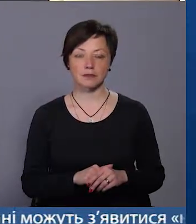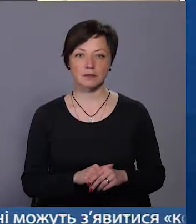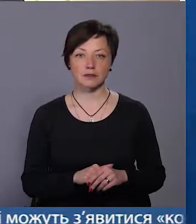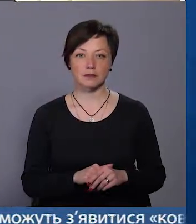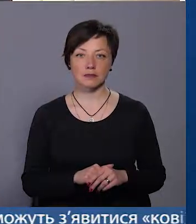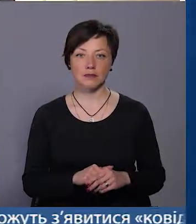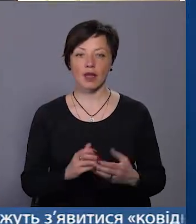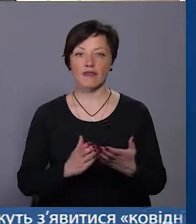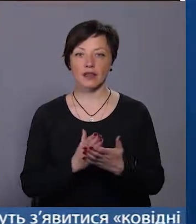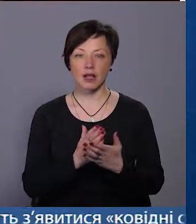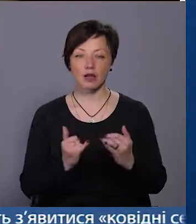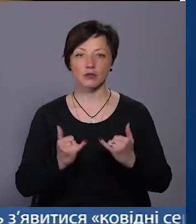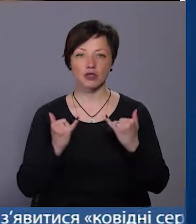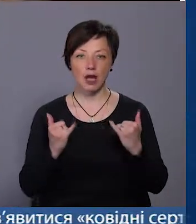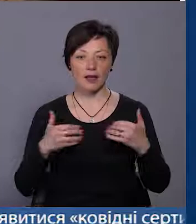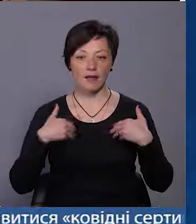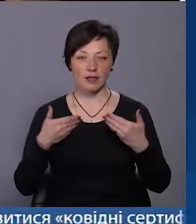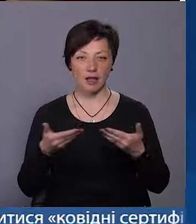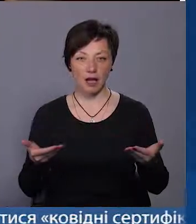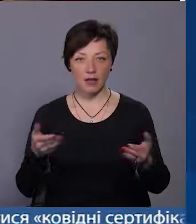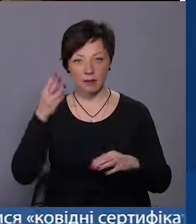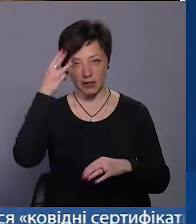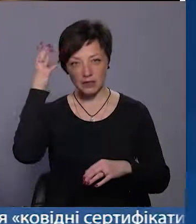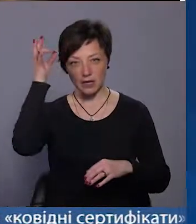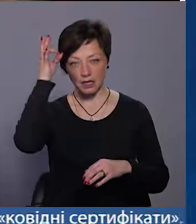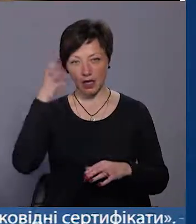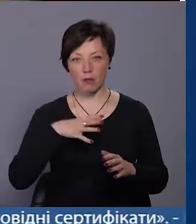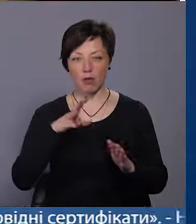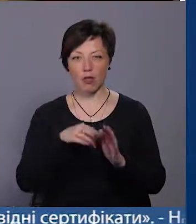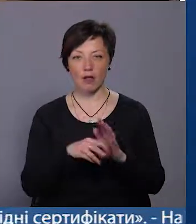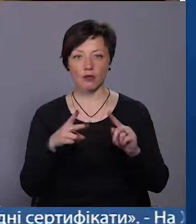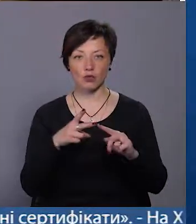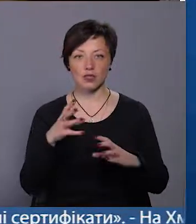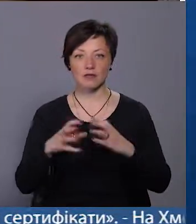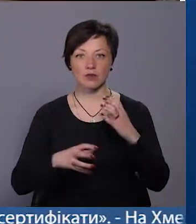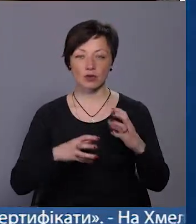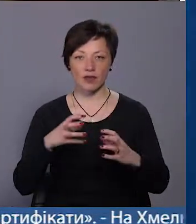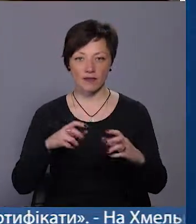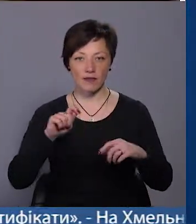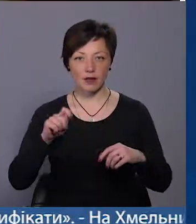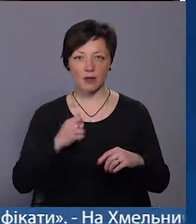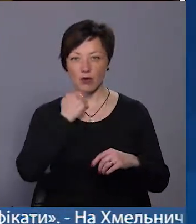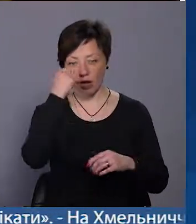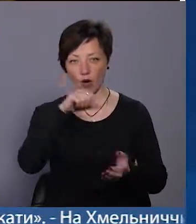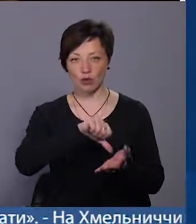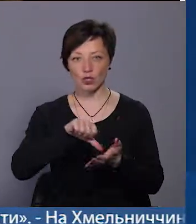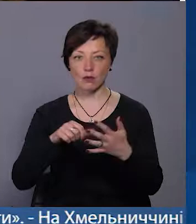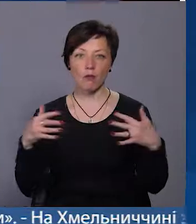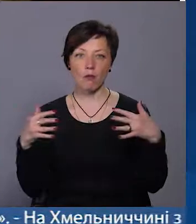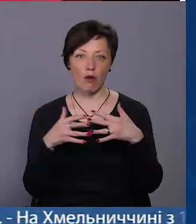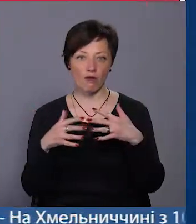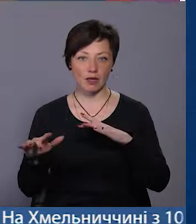Ветеранам шана і вітання. У Хмельницькому згадали полеглих у Другій світовій і подякували учасникам бойових дій.